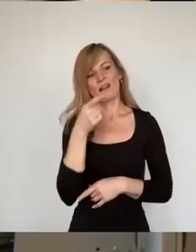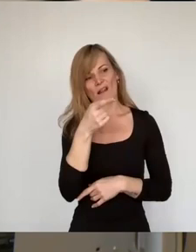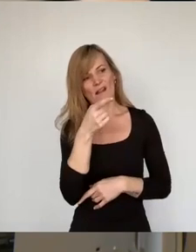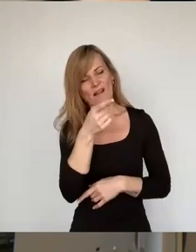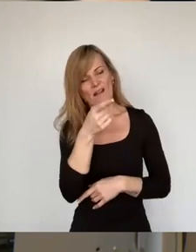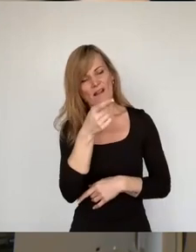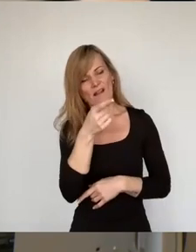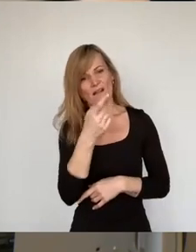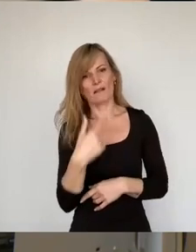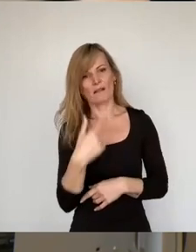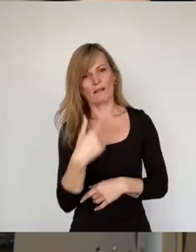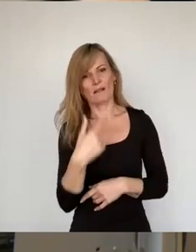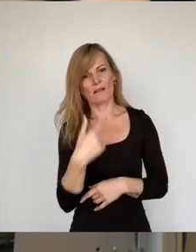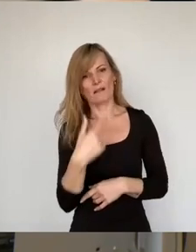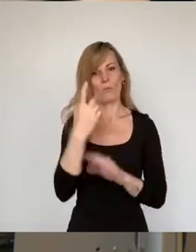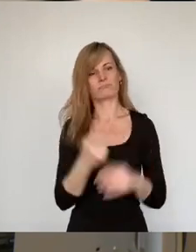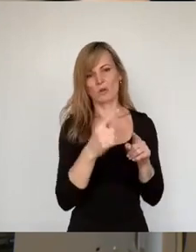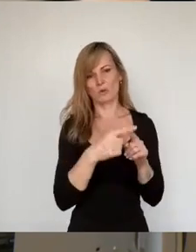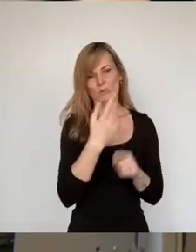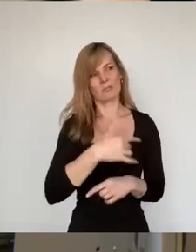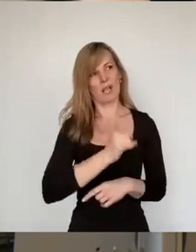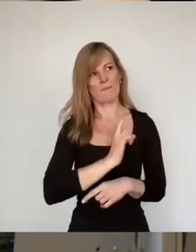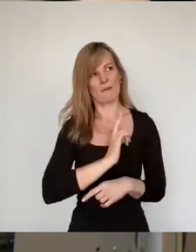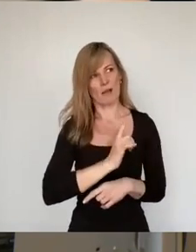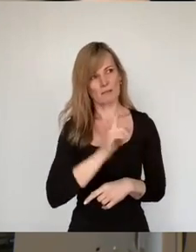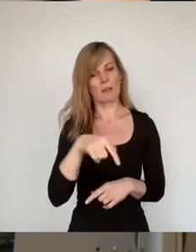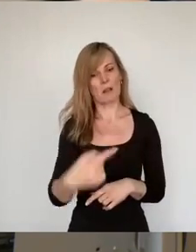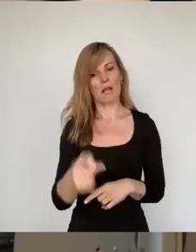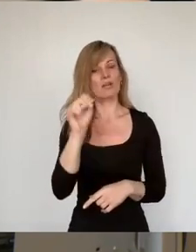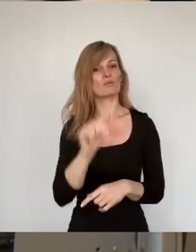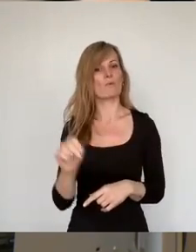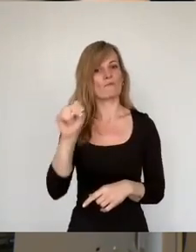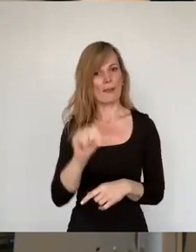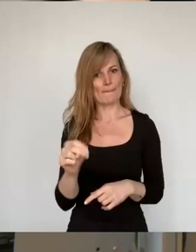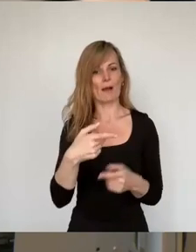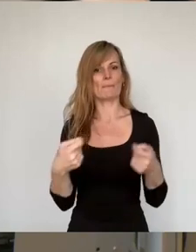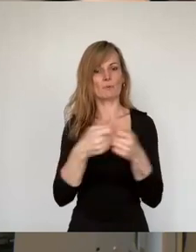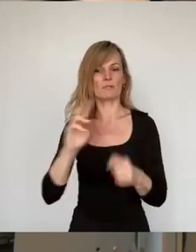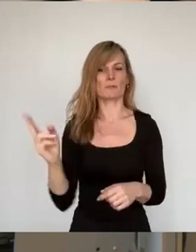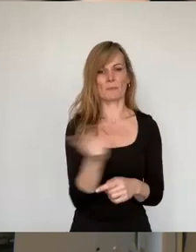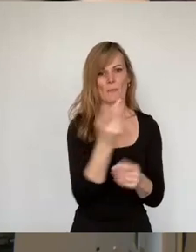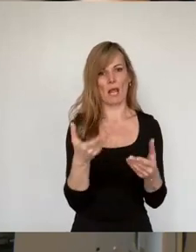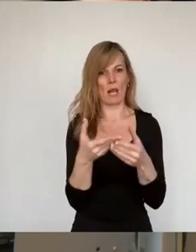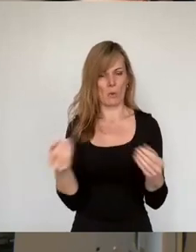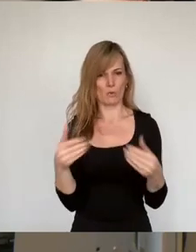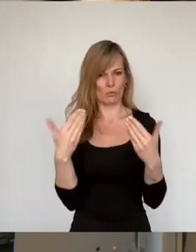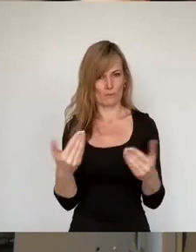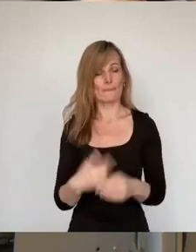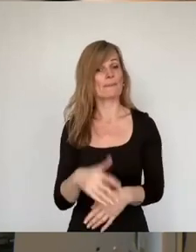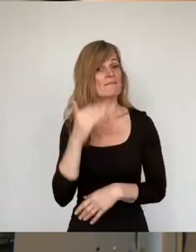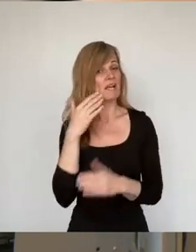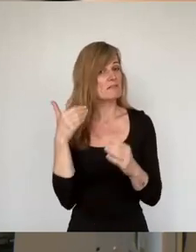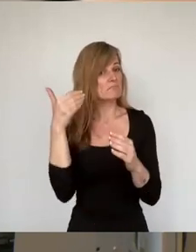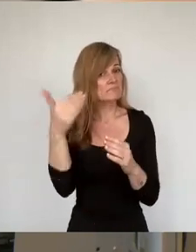abzuschieben. Man wartet auf die im November beschlossene bundeseinheitliche Lösung. Nur die ist, wenn überhaupt, vor